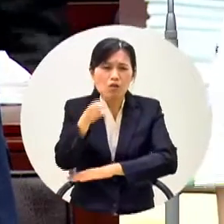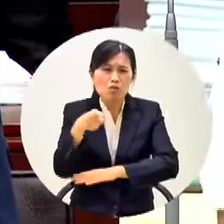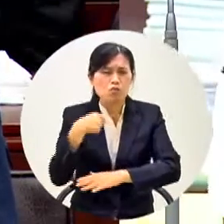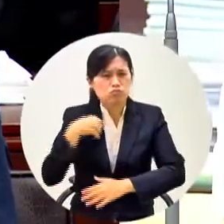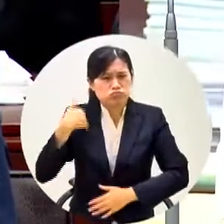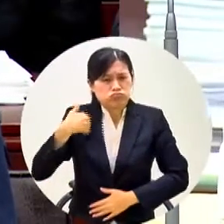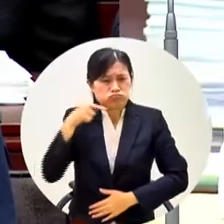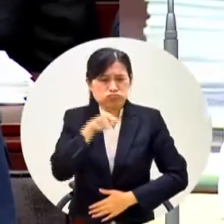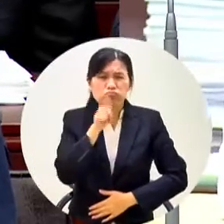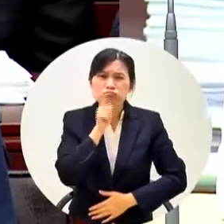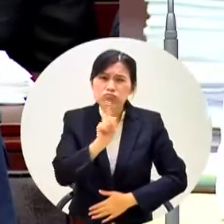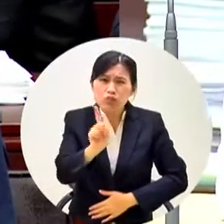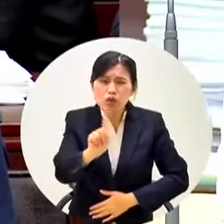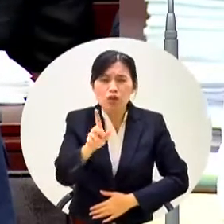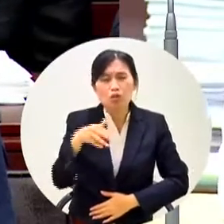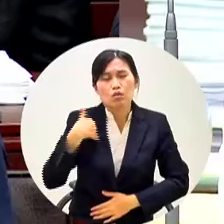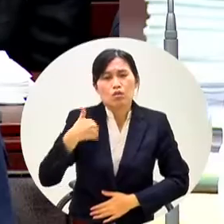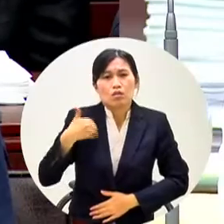認這件事情